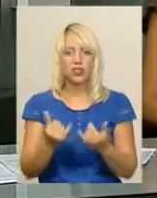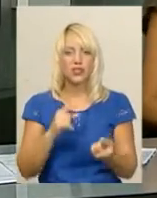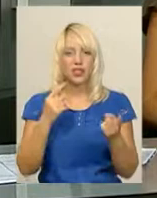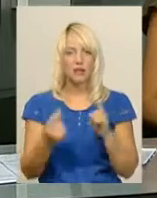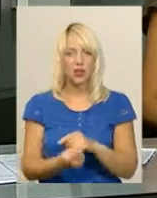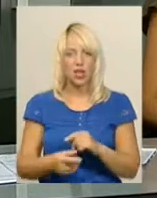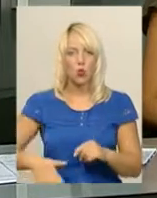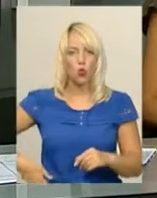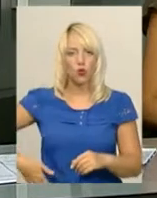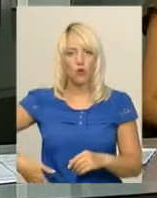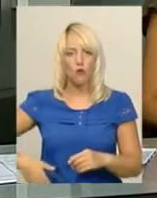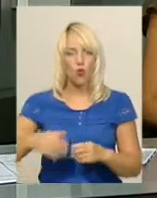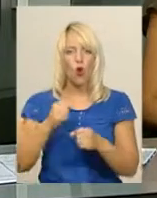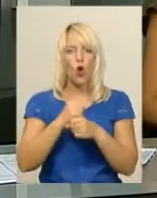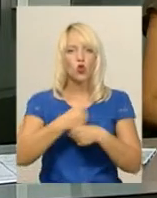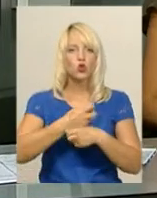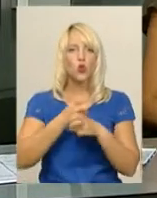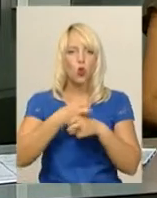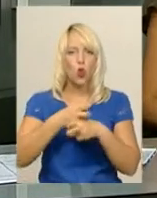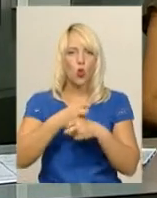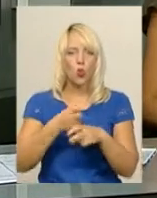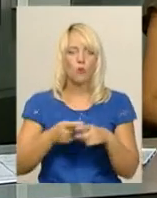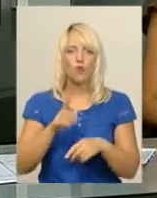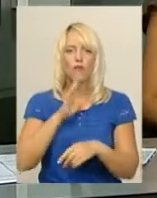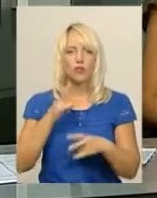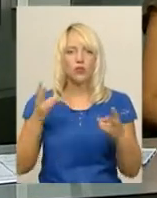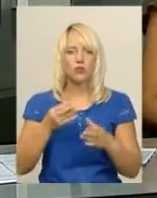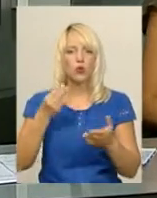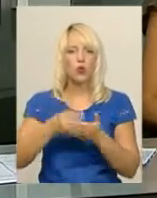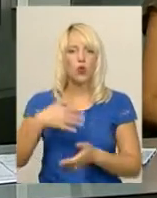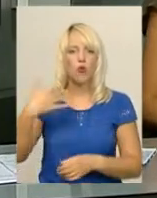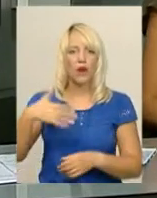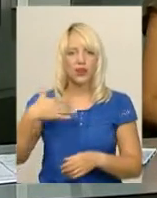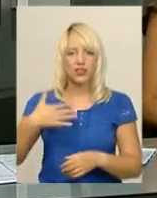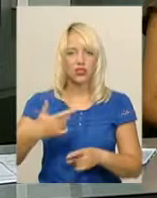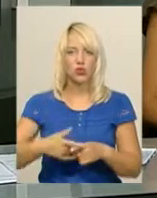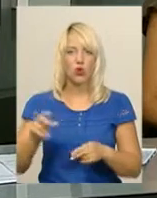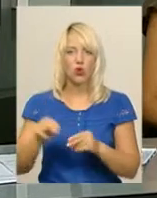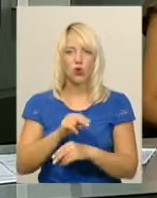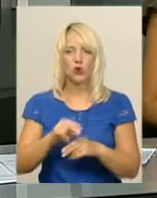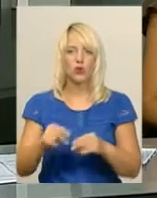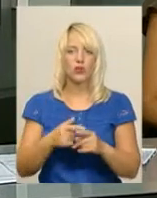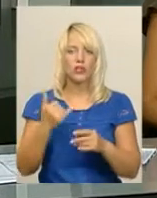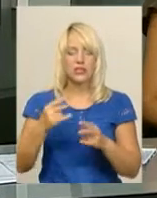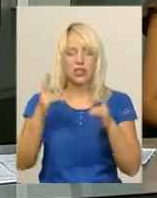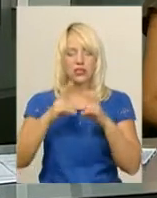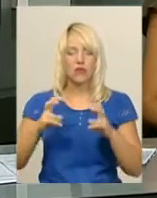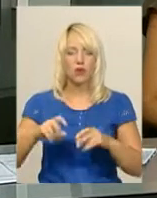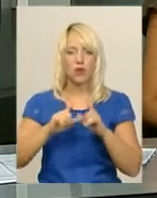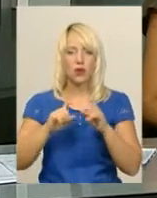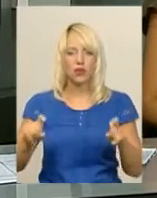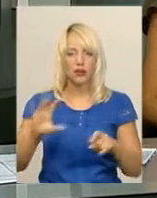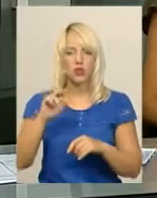суглоба. Вона одна із тих, хто потребує дороговартісного лікування. Зараз на розгляді в Департаменті соціального захисту населення